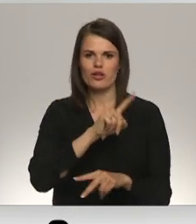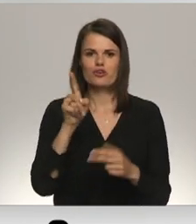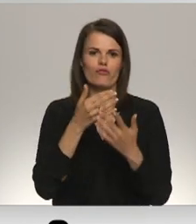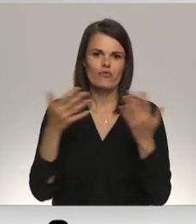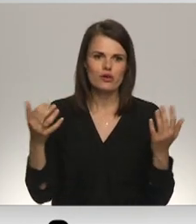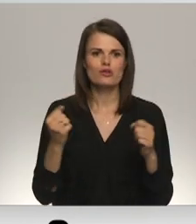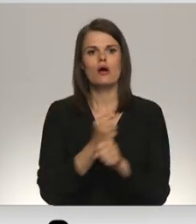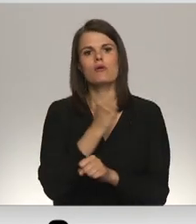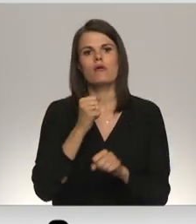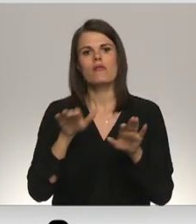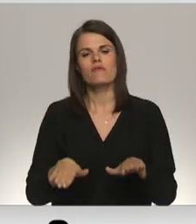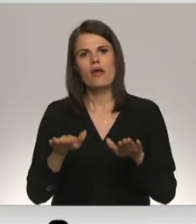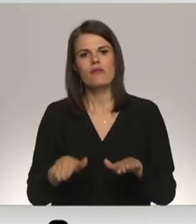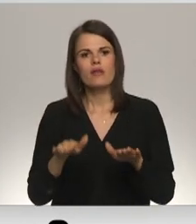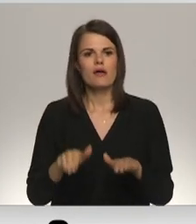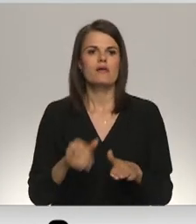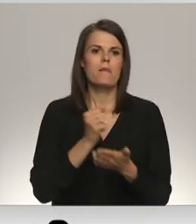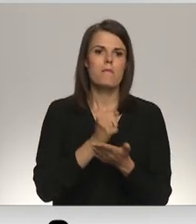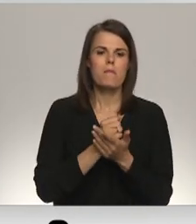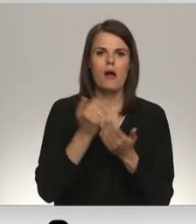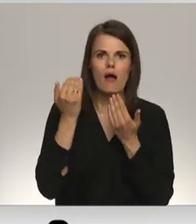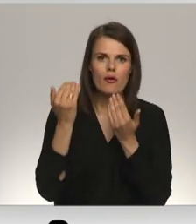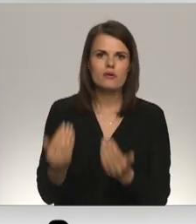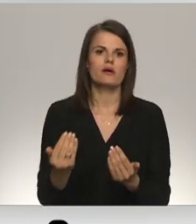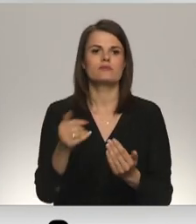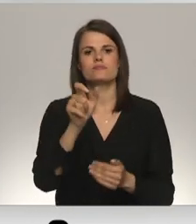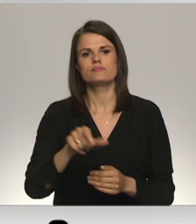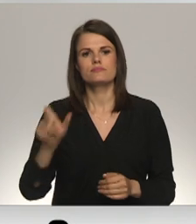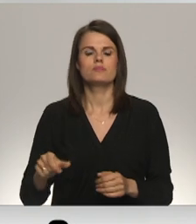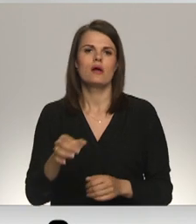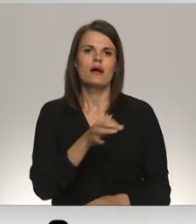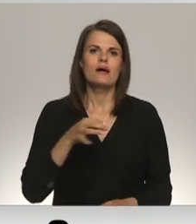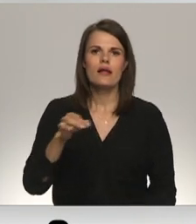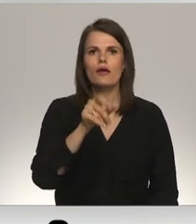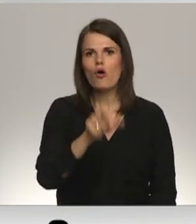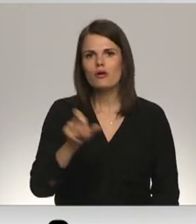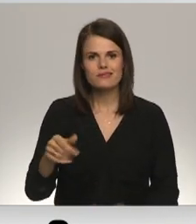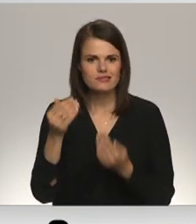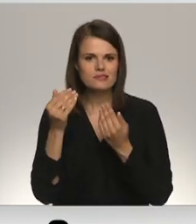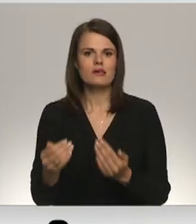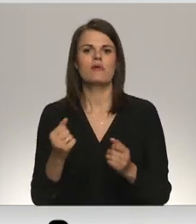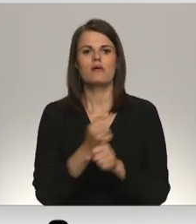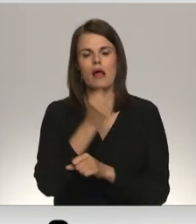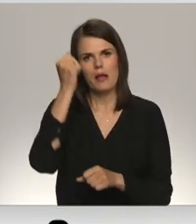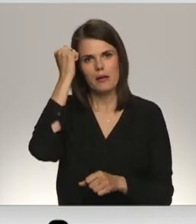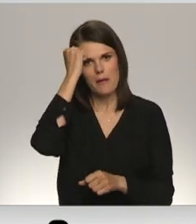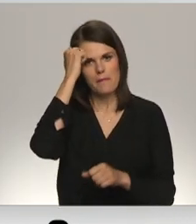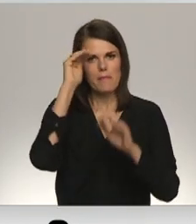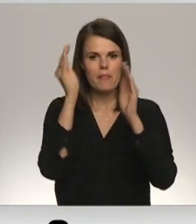ierīkotājums,